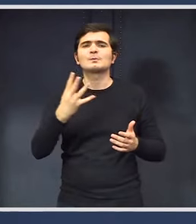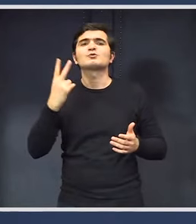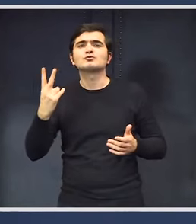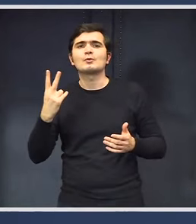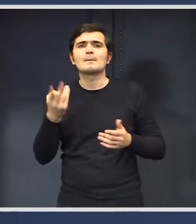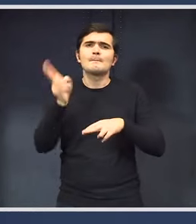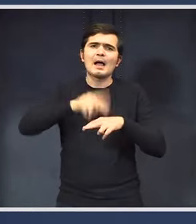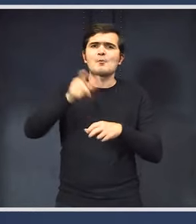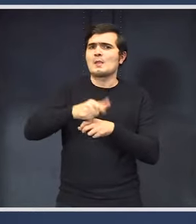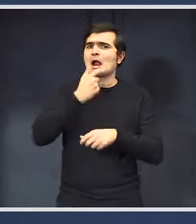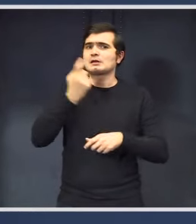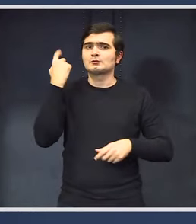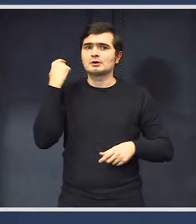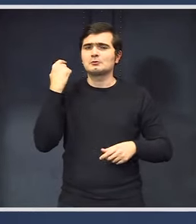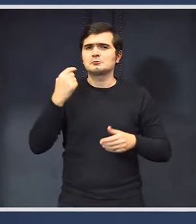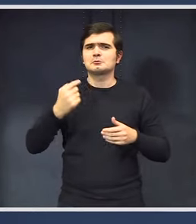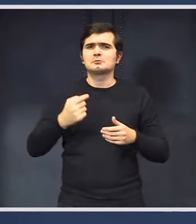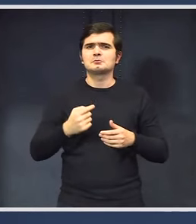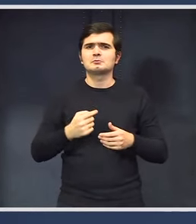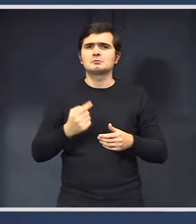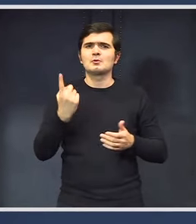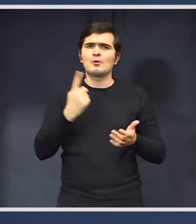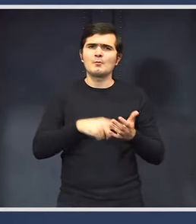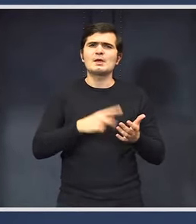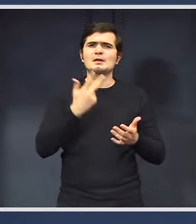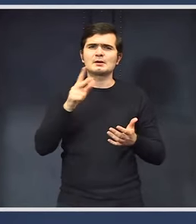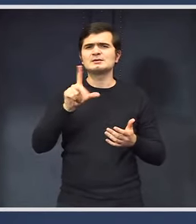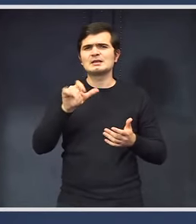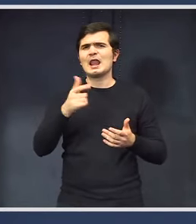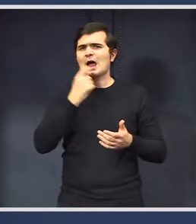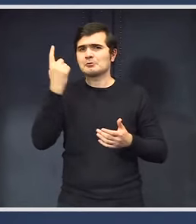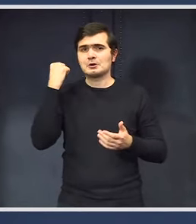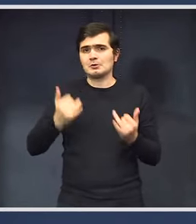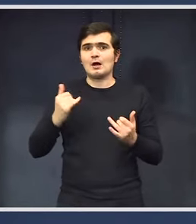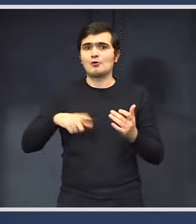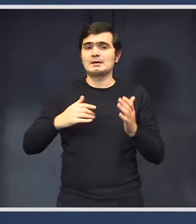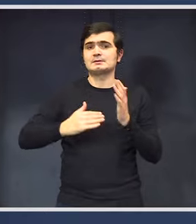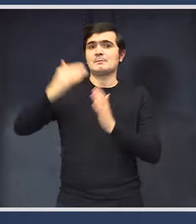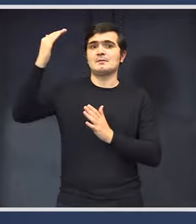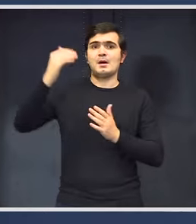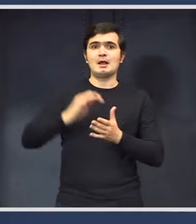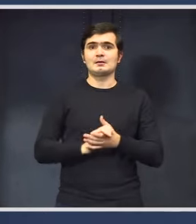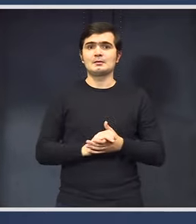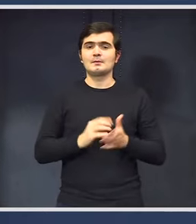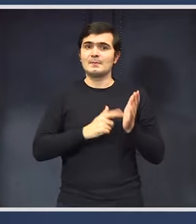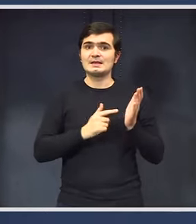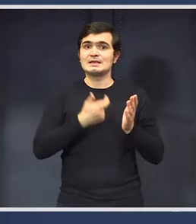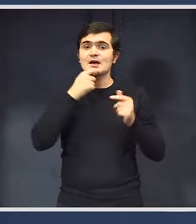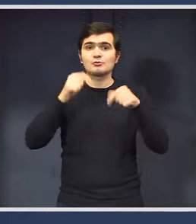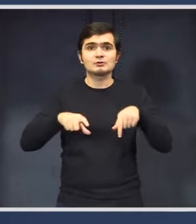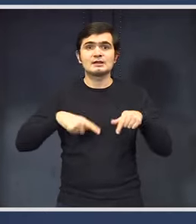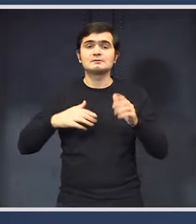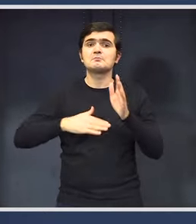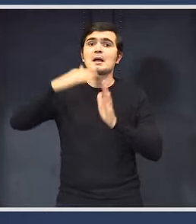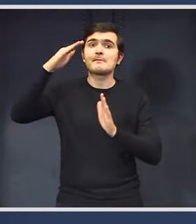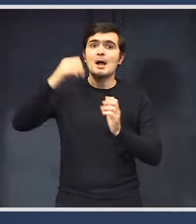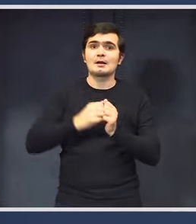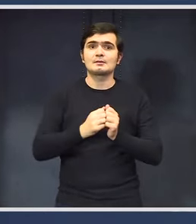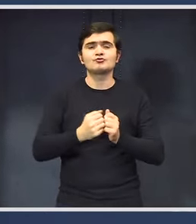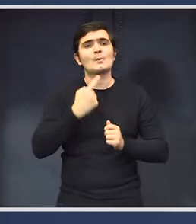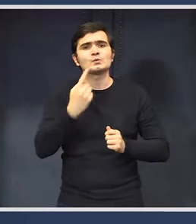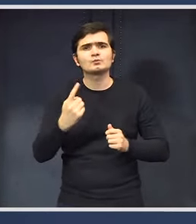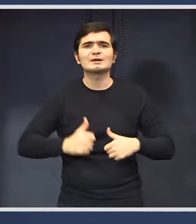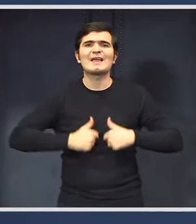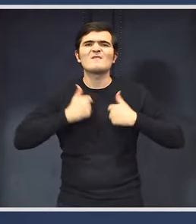decât a fost anul trecut aproape 1.280 să 1.300 de lei. Deci este mai mare. Nu îngheață nimeni pensiile. Pensiile sunt mai mari anul acesta. Am spus,